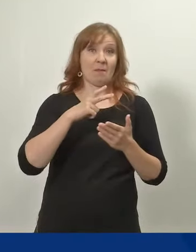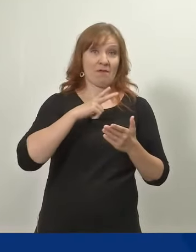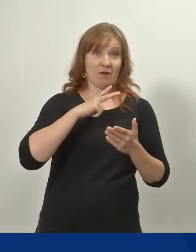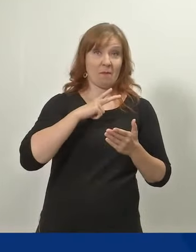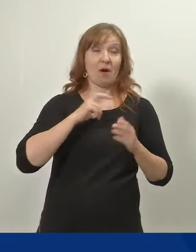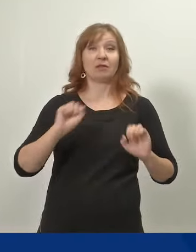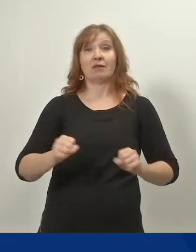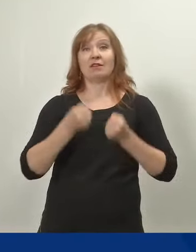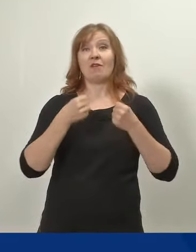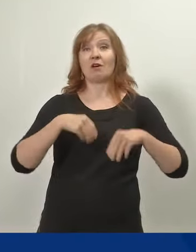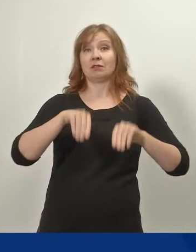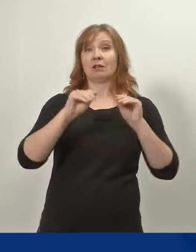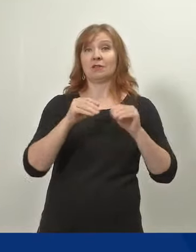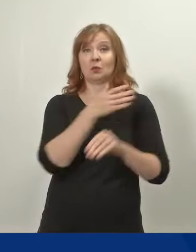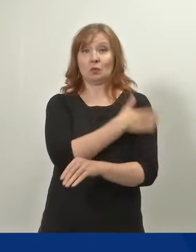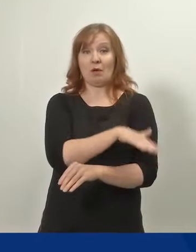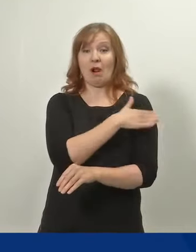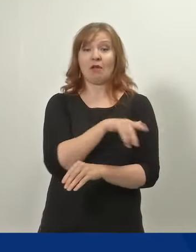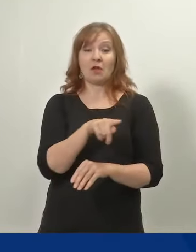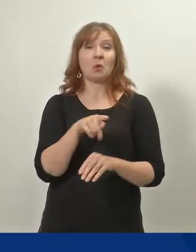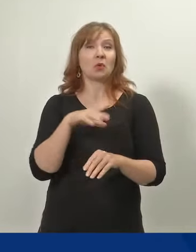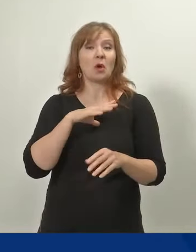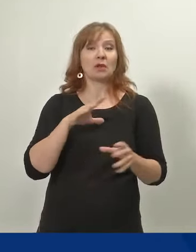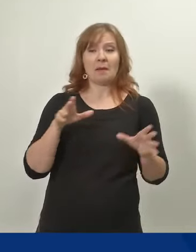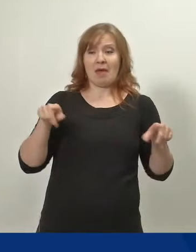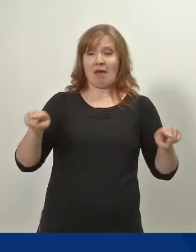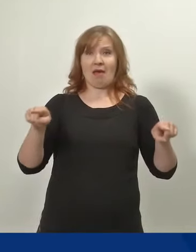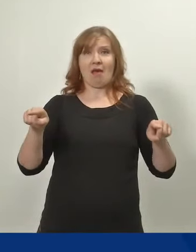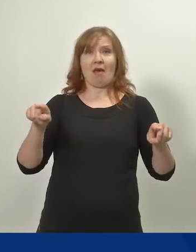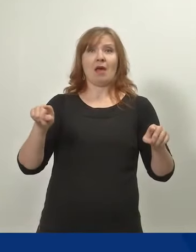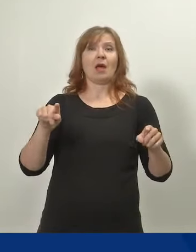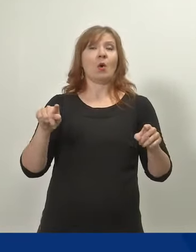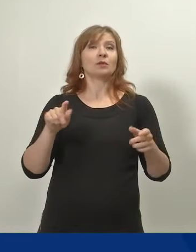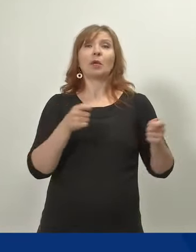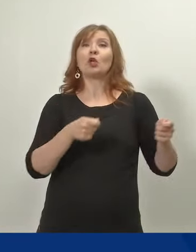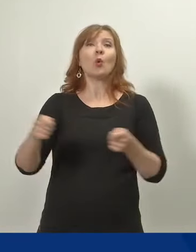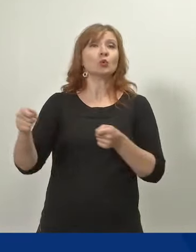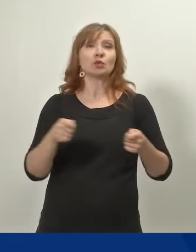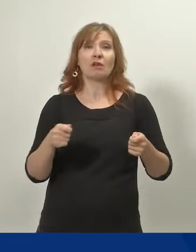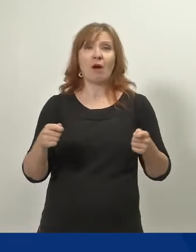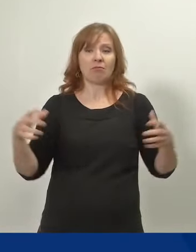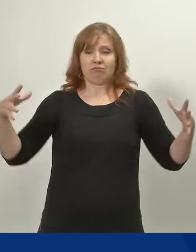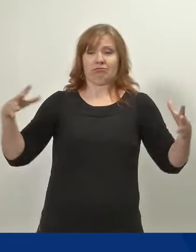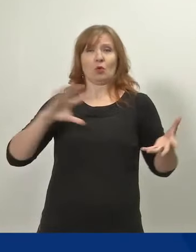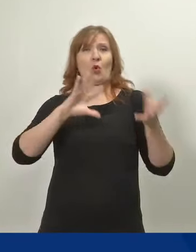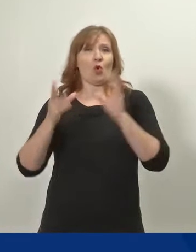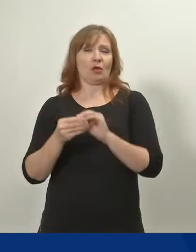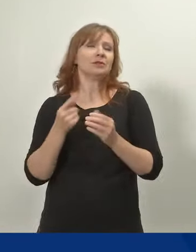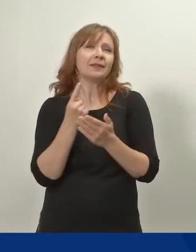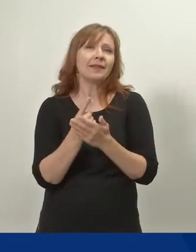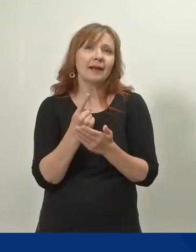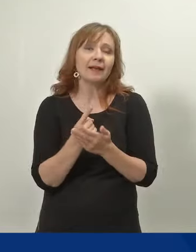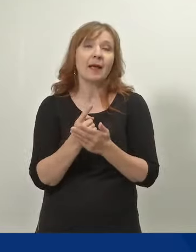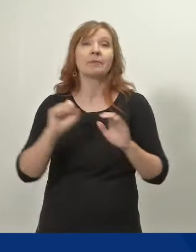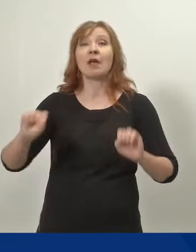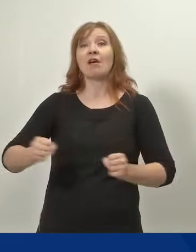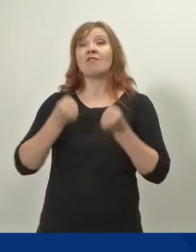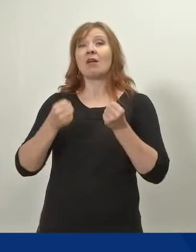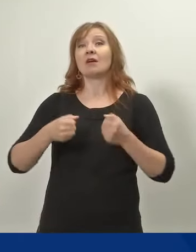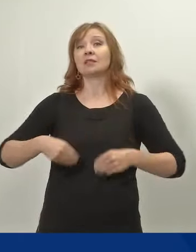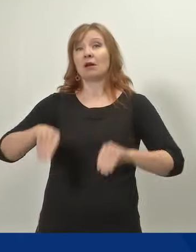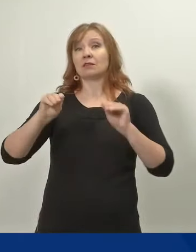varhaiskasvatuksen palvelut muodostavat joustavan ja yhtenäisen kokonaisuuden. Varhaiskasvatuslain ja